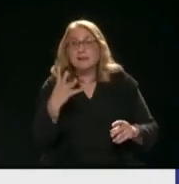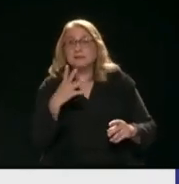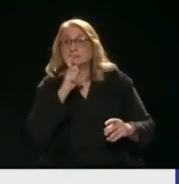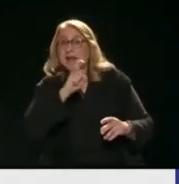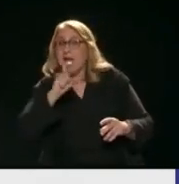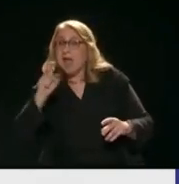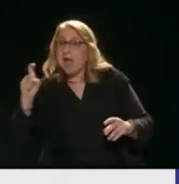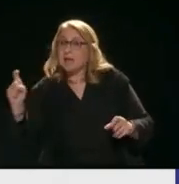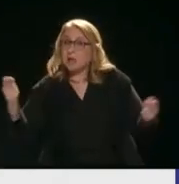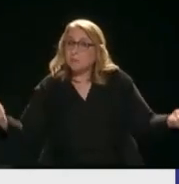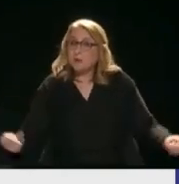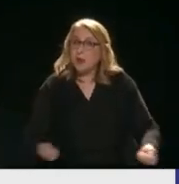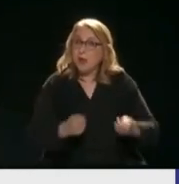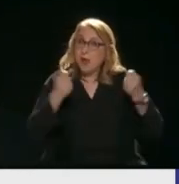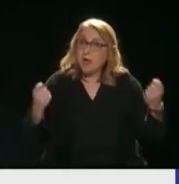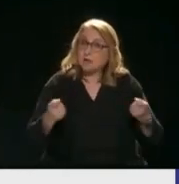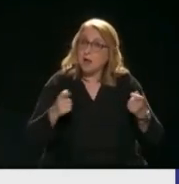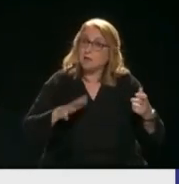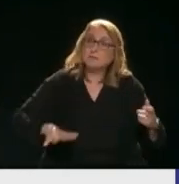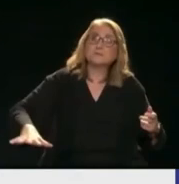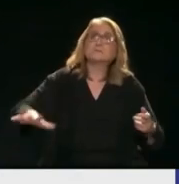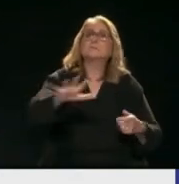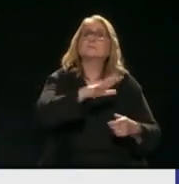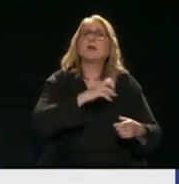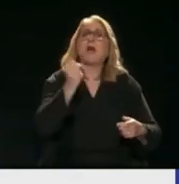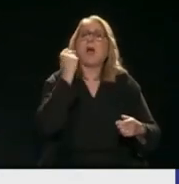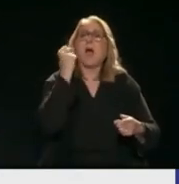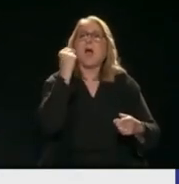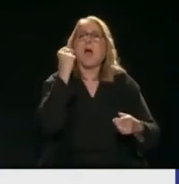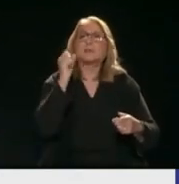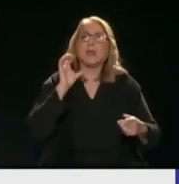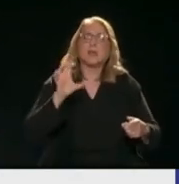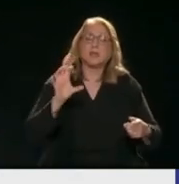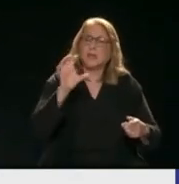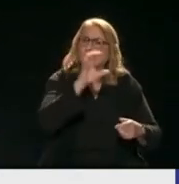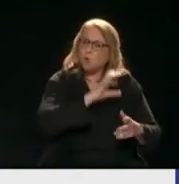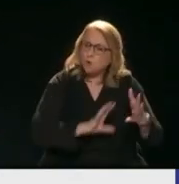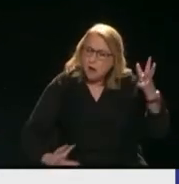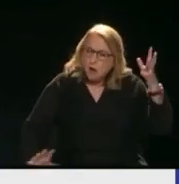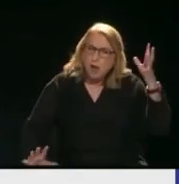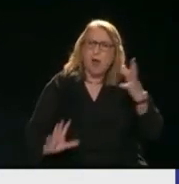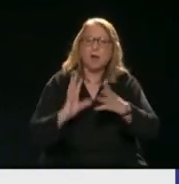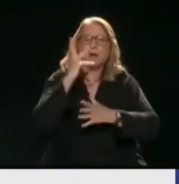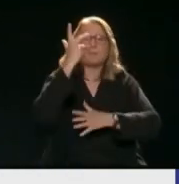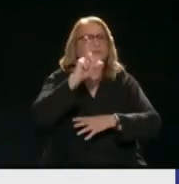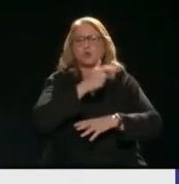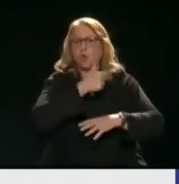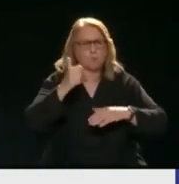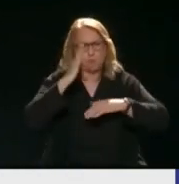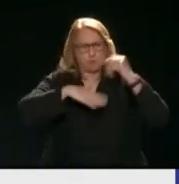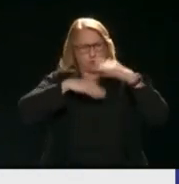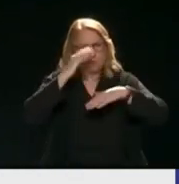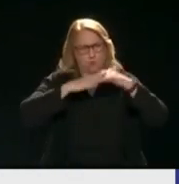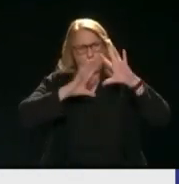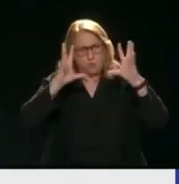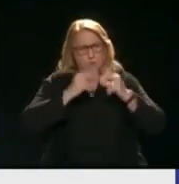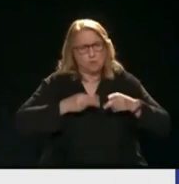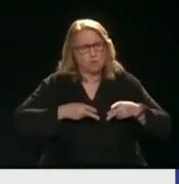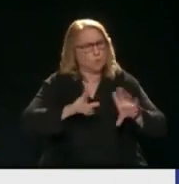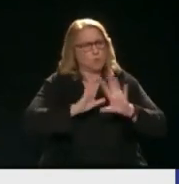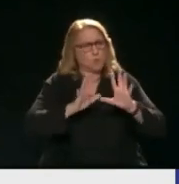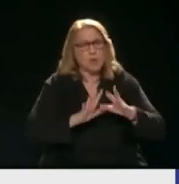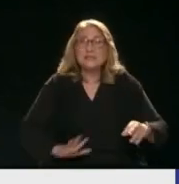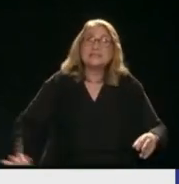αντέξει Για να κατασκευαστούν Αυτά που πρέπει σε μια πραγματική ανάπτυξη Όχι μόνο του ΠΕΧΟΔ Αλλά σε όλη την ελληνική επικράτεια